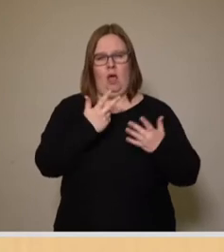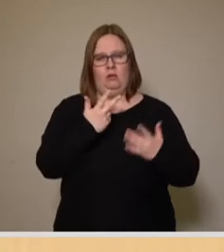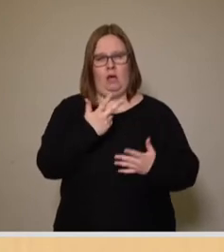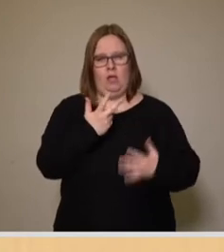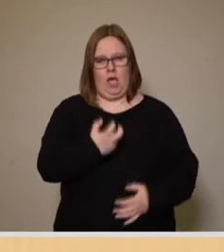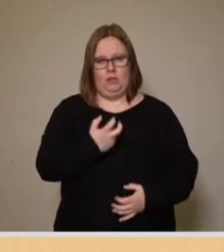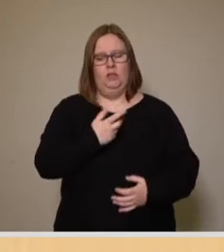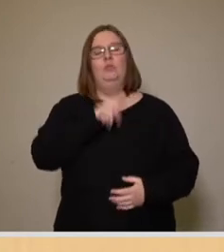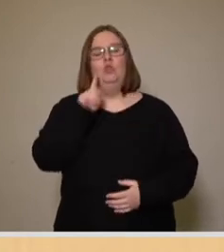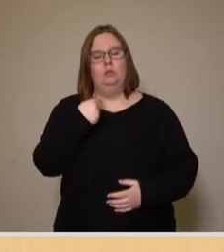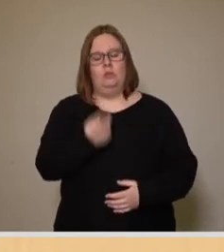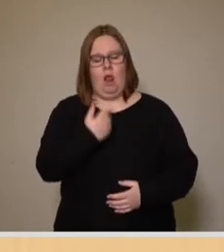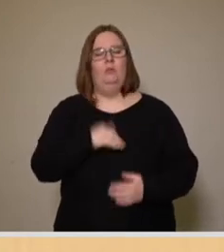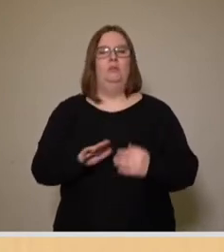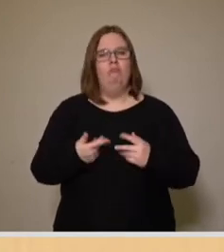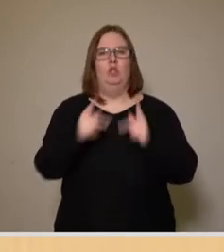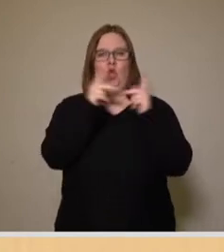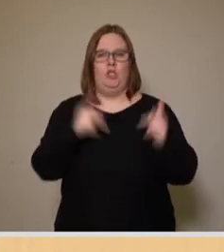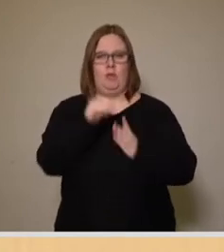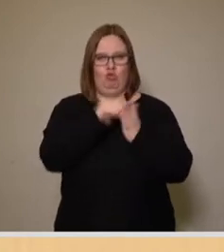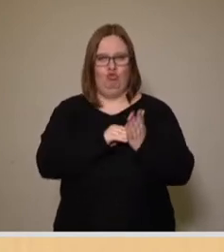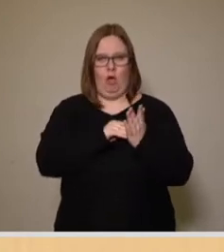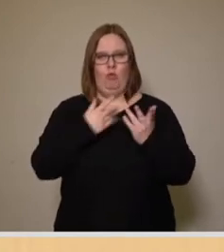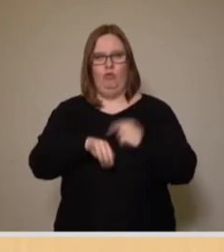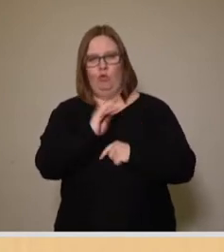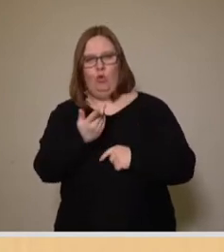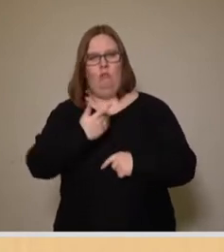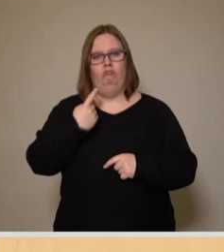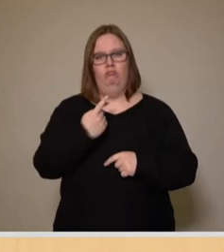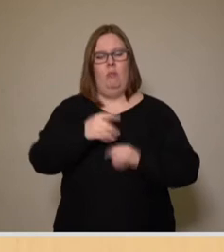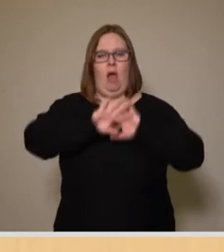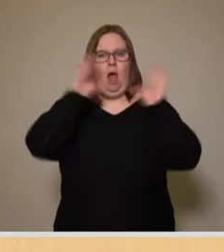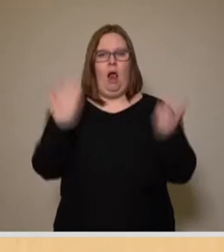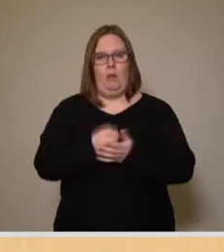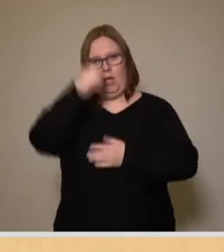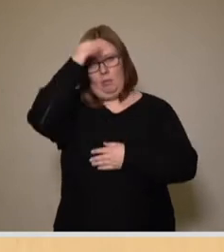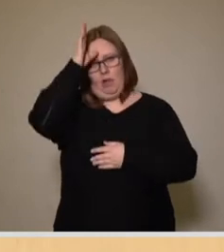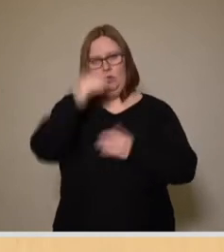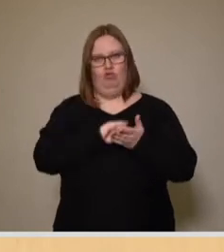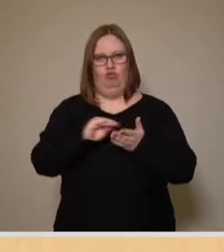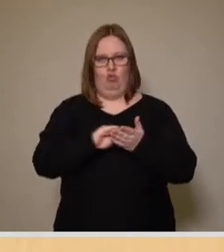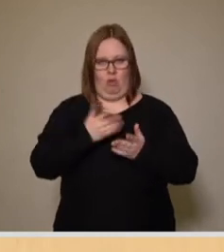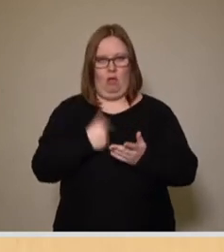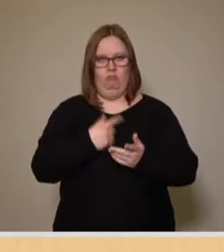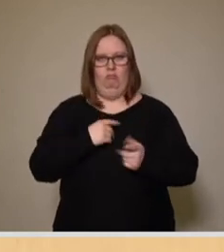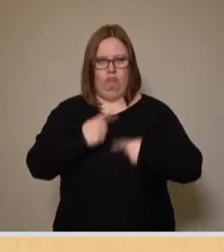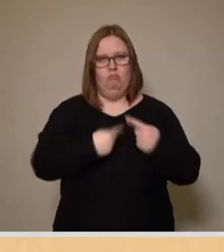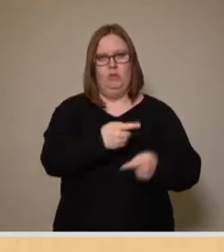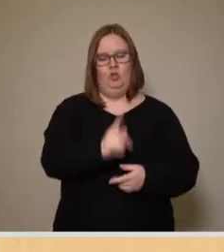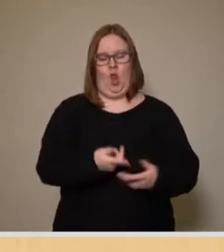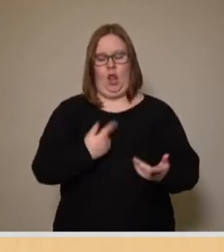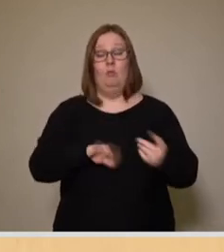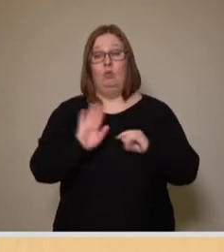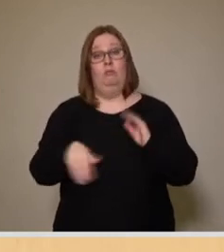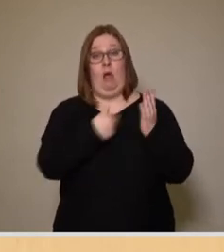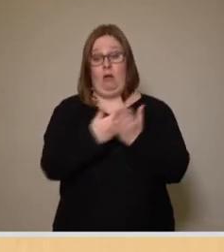Landeshauptstadt Dresden eine Konzeptausschreibung zur Errichtung und Betreibung einer allgemeinbildenden Schule durch. Die eingereichten